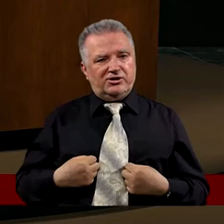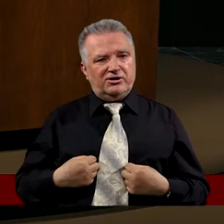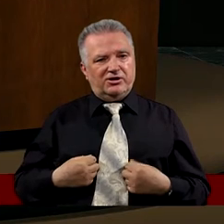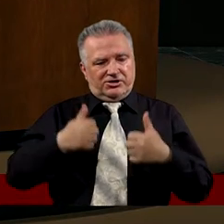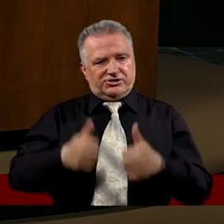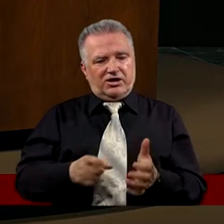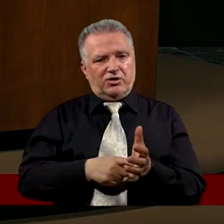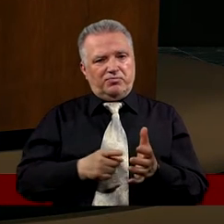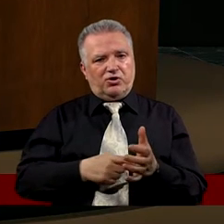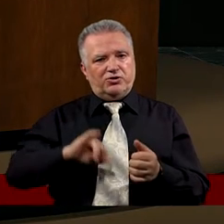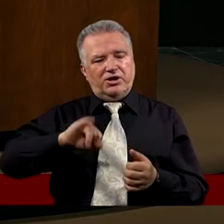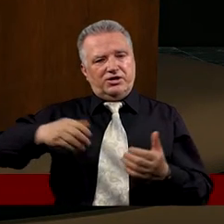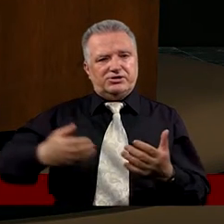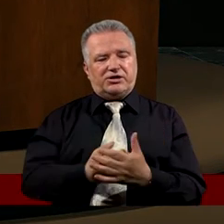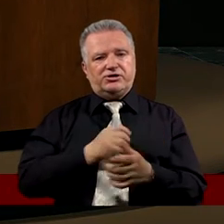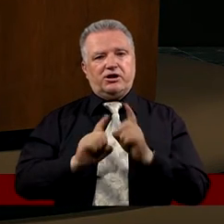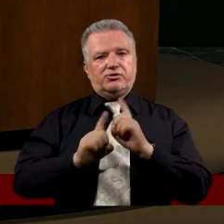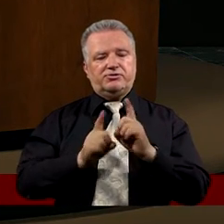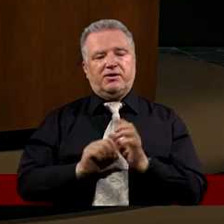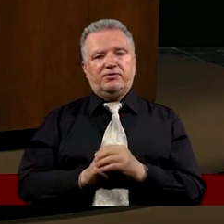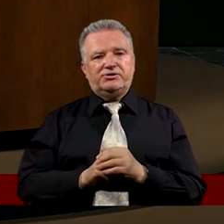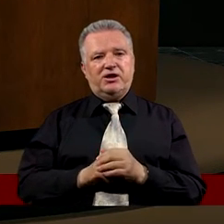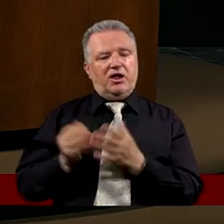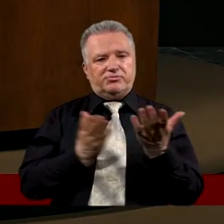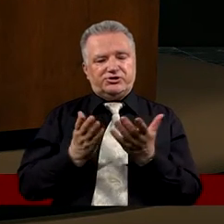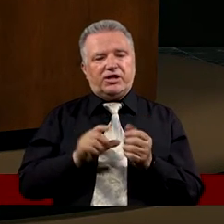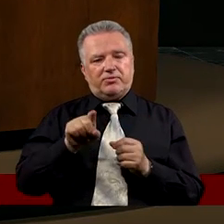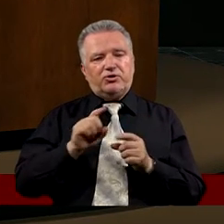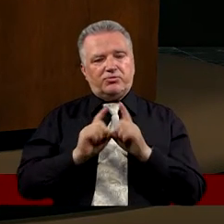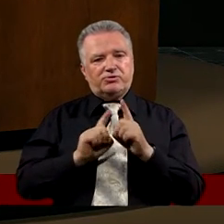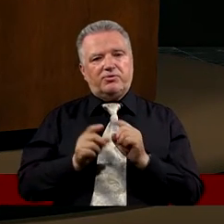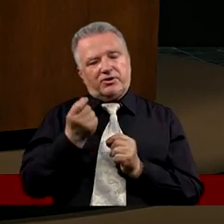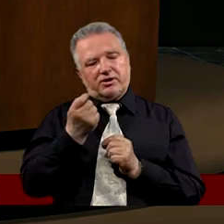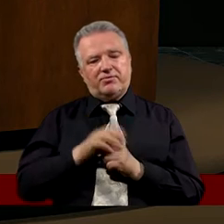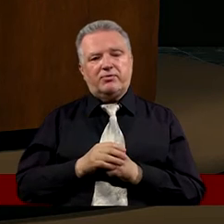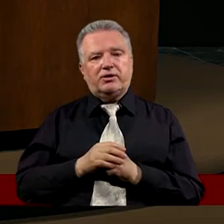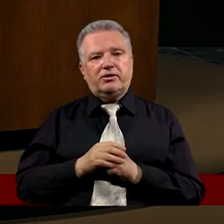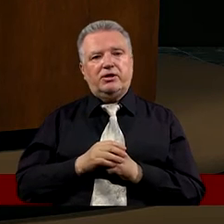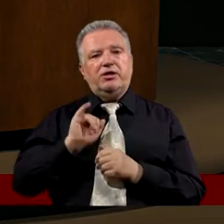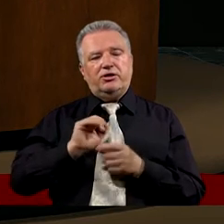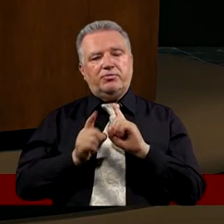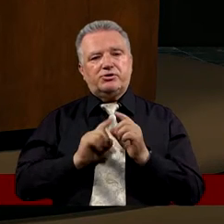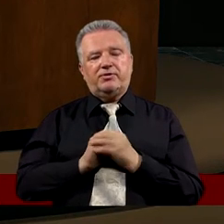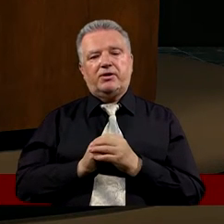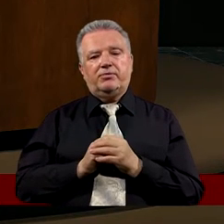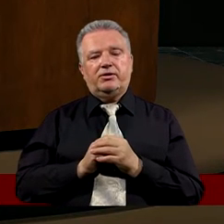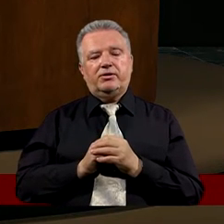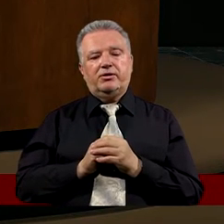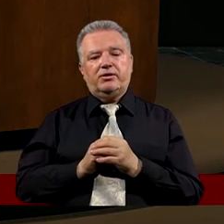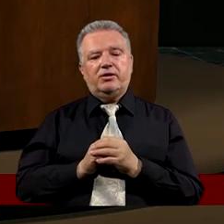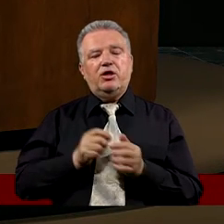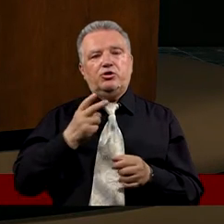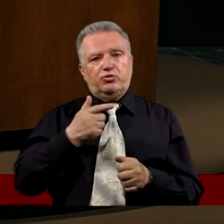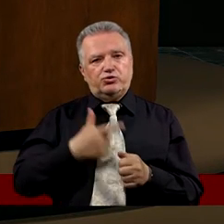pewną rozmowę z Chrystusem I warto abyśmy przeczytali Teraz fragment tej rozmowy I porozmawiali również O tych słowach Kazimierzu 22